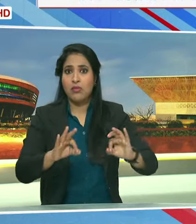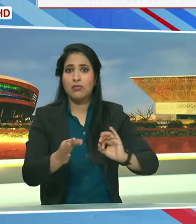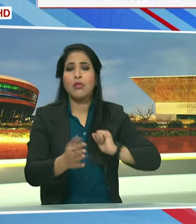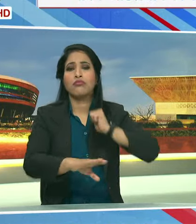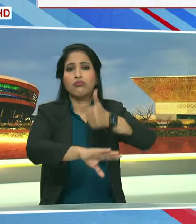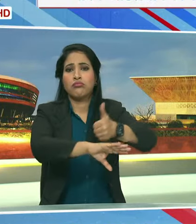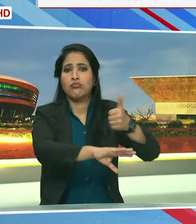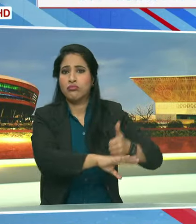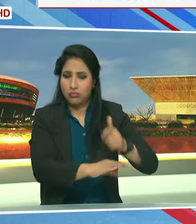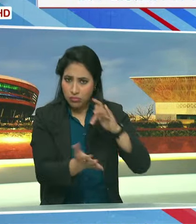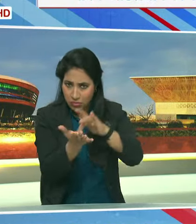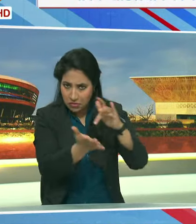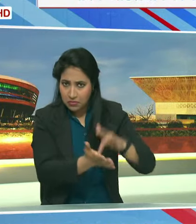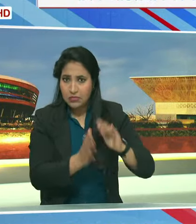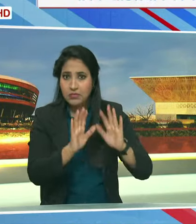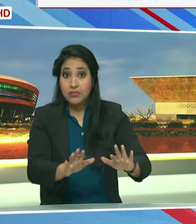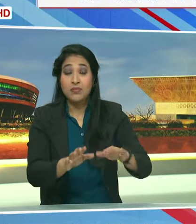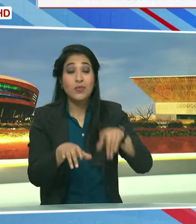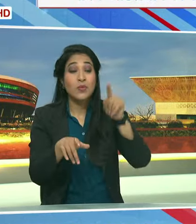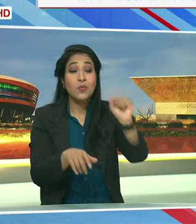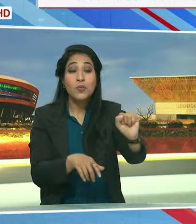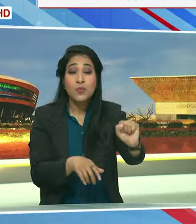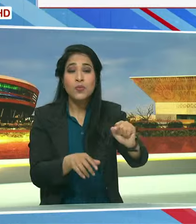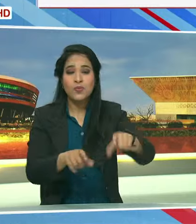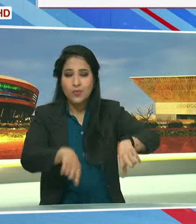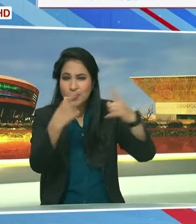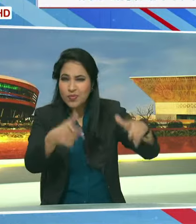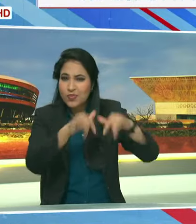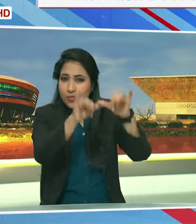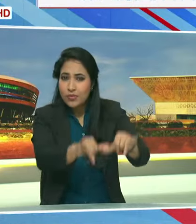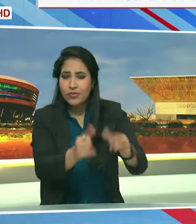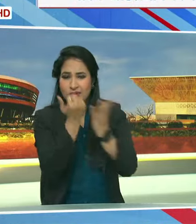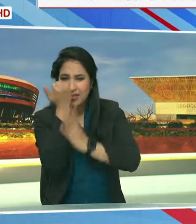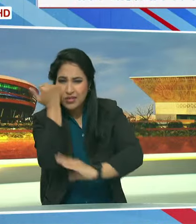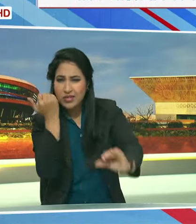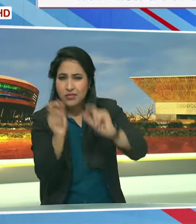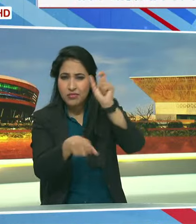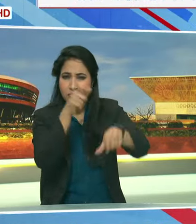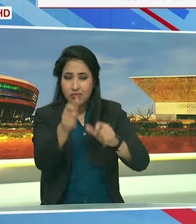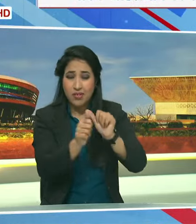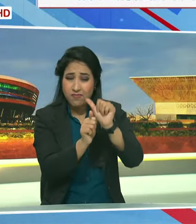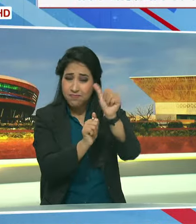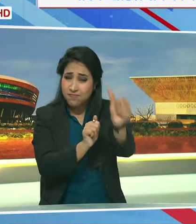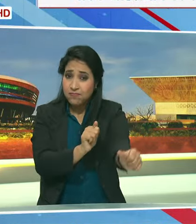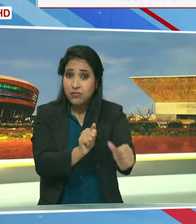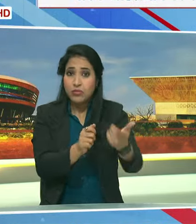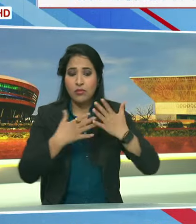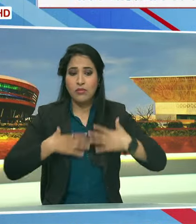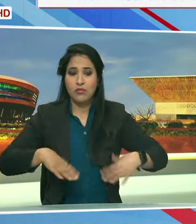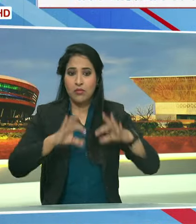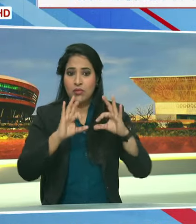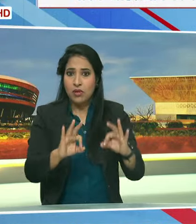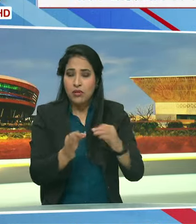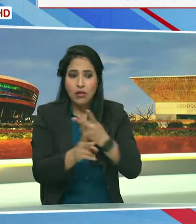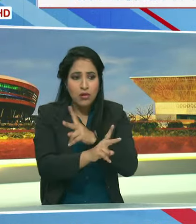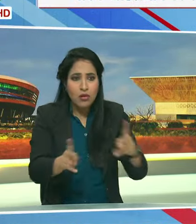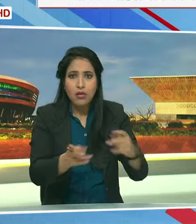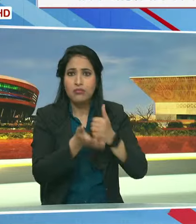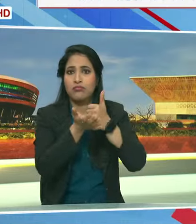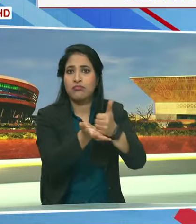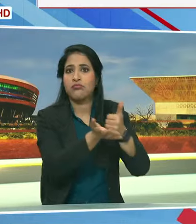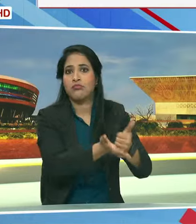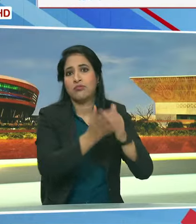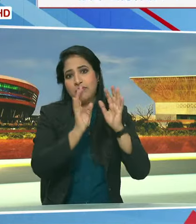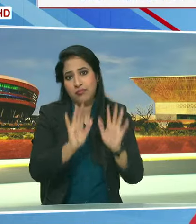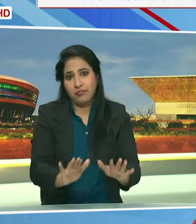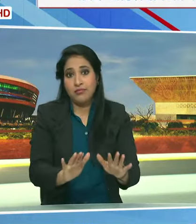आदिवासी और गरीब इलाकों तक स्वास्त सुविधाएं पहुचाई गई